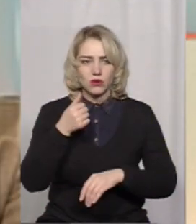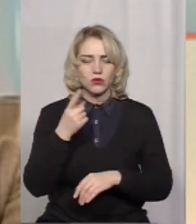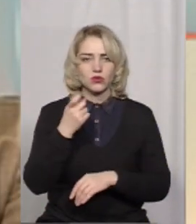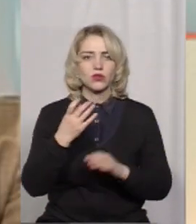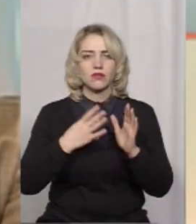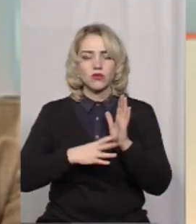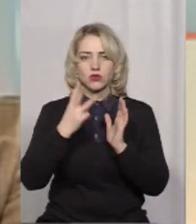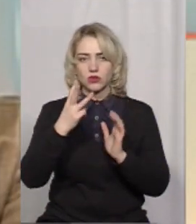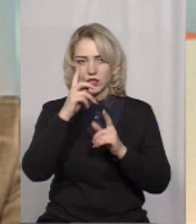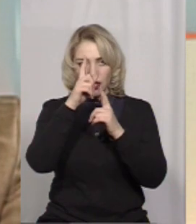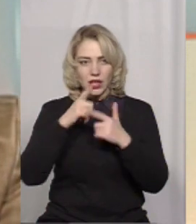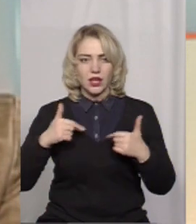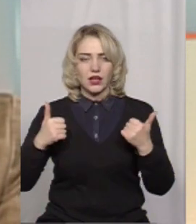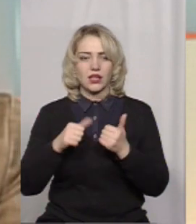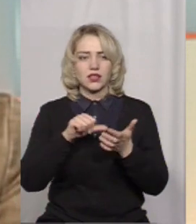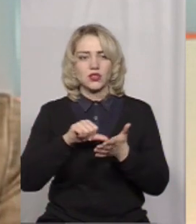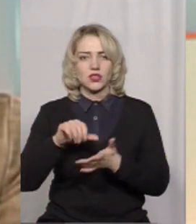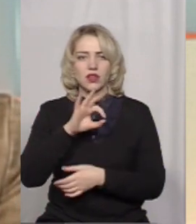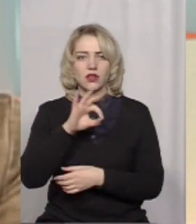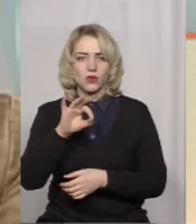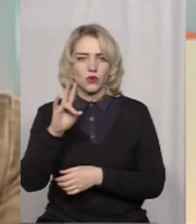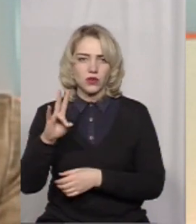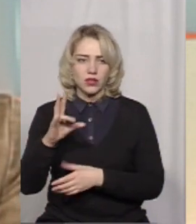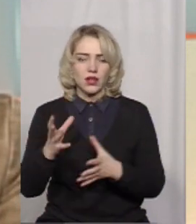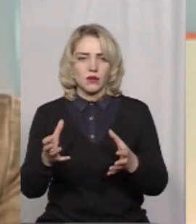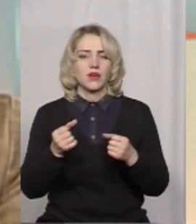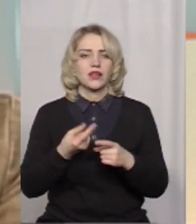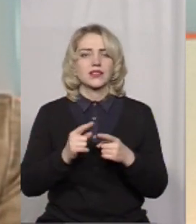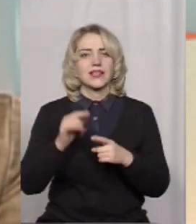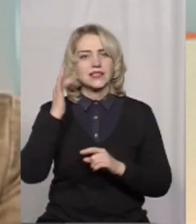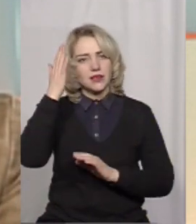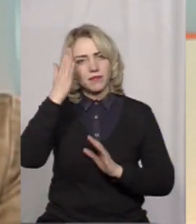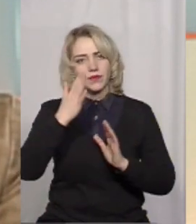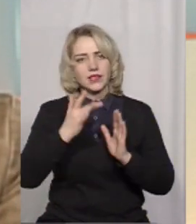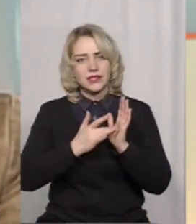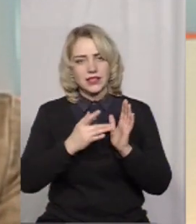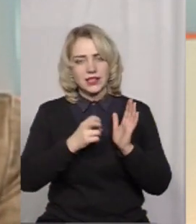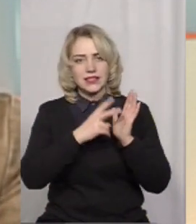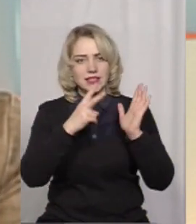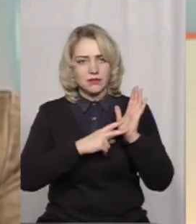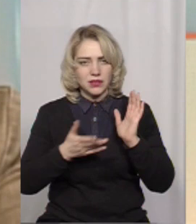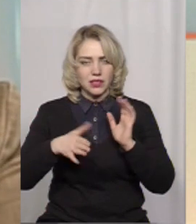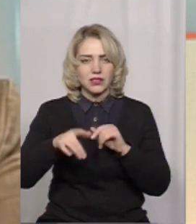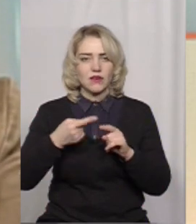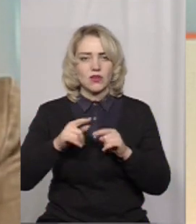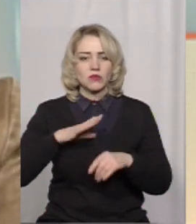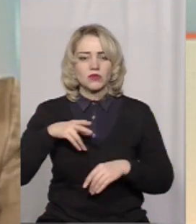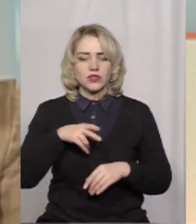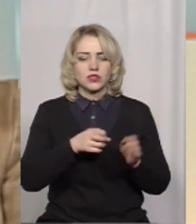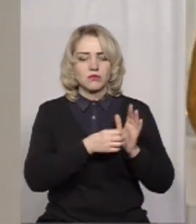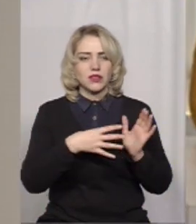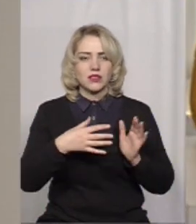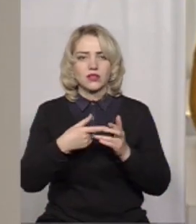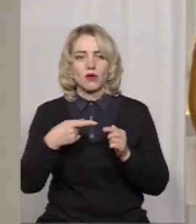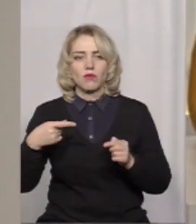193 країни, члени ООН, прийняли ці 17 цілей. Вони з 2015 по